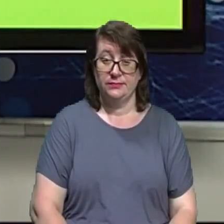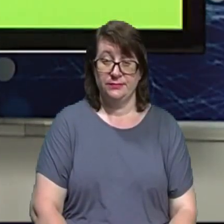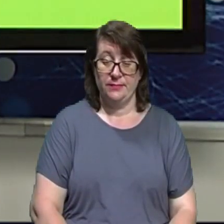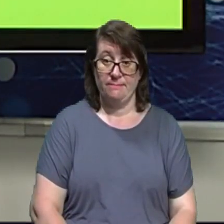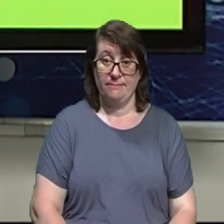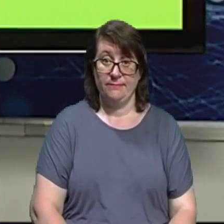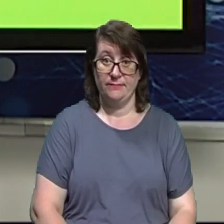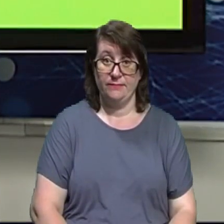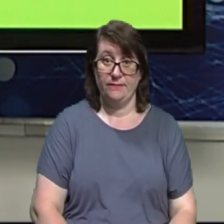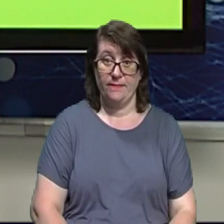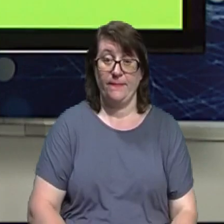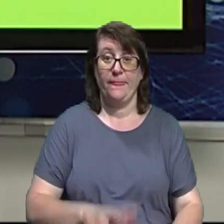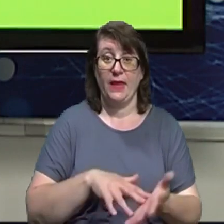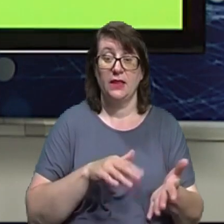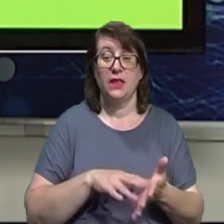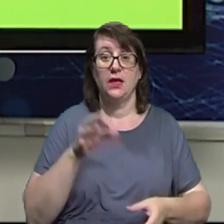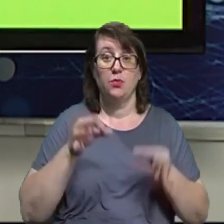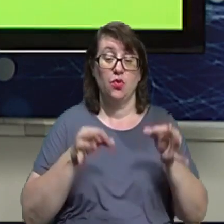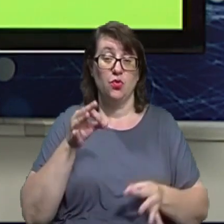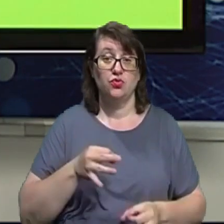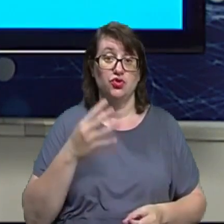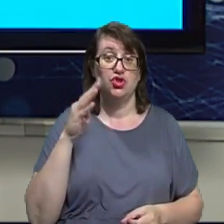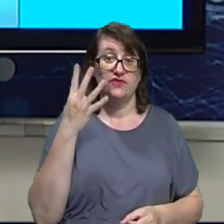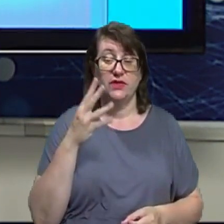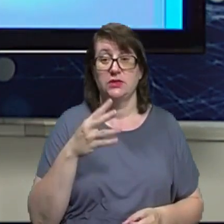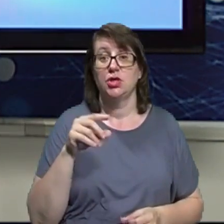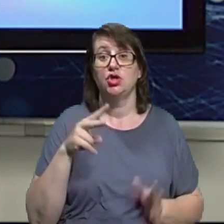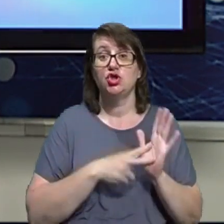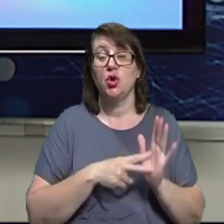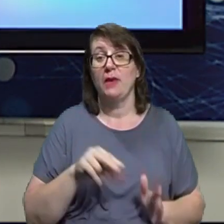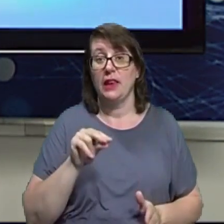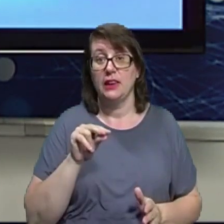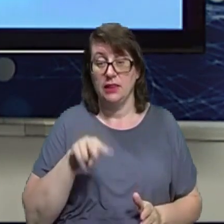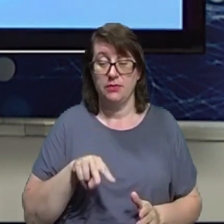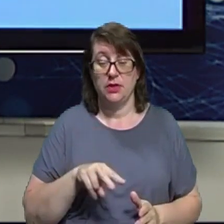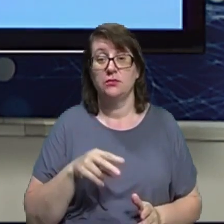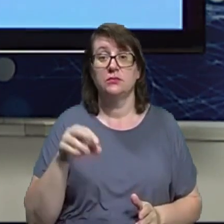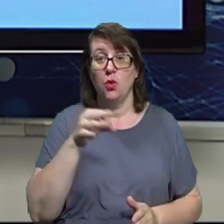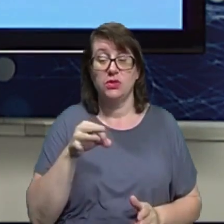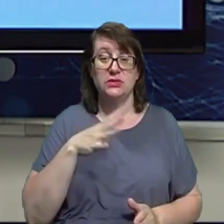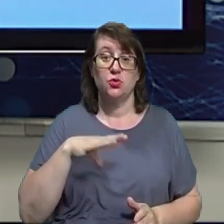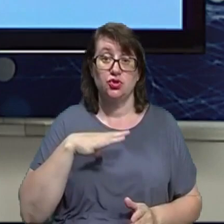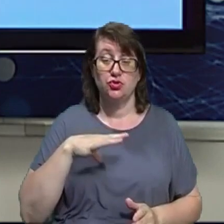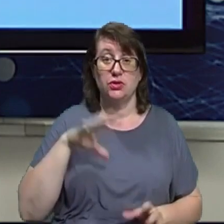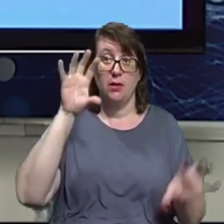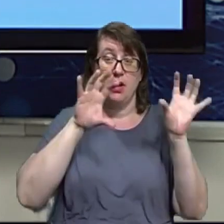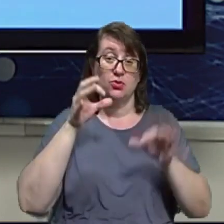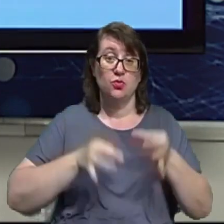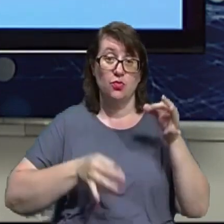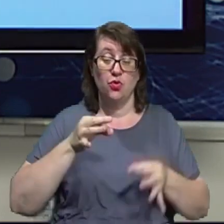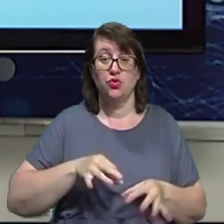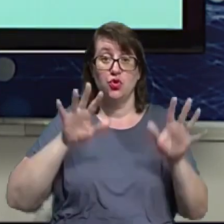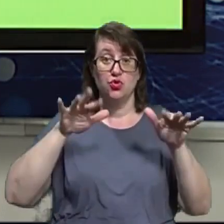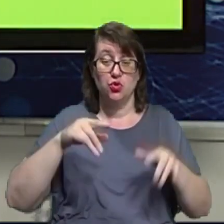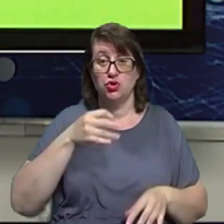А далі прогноз погоди на четвер, 7 липня. У Житомирі та області синоптики очікують хмарну погоду. Дощ прогнозують